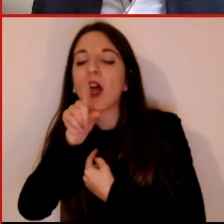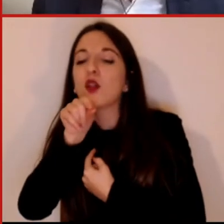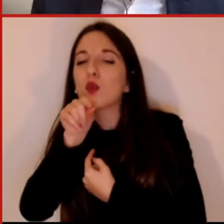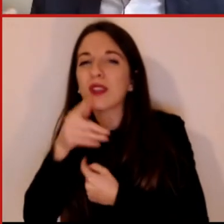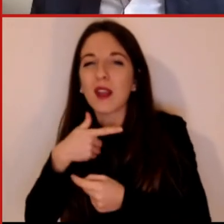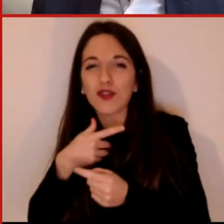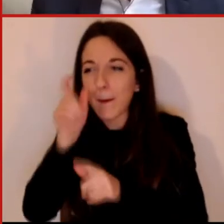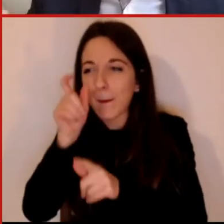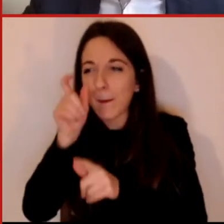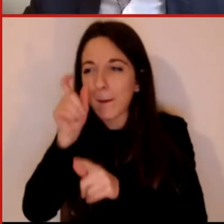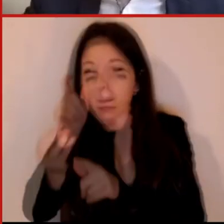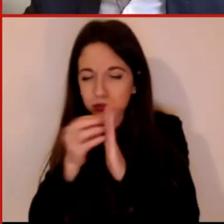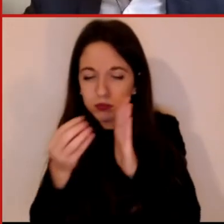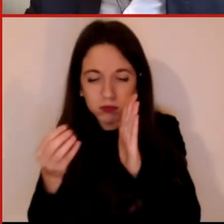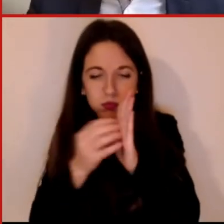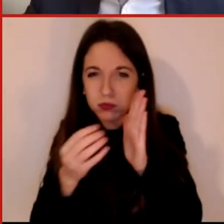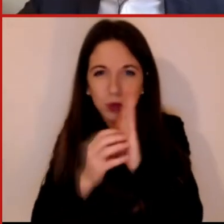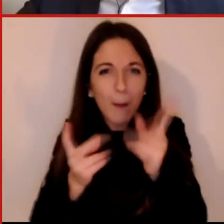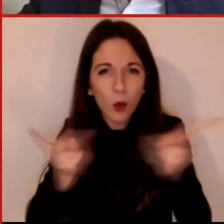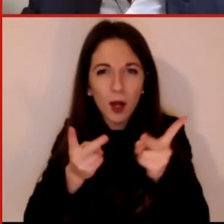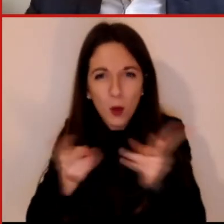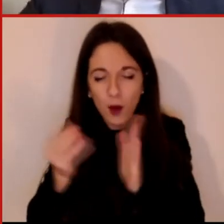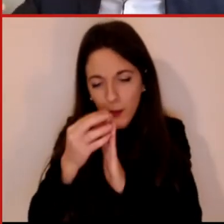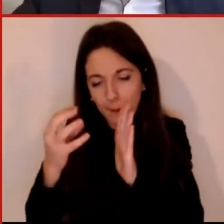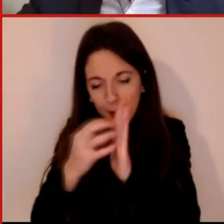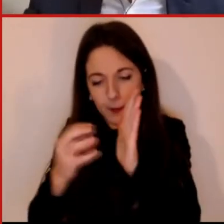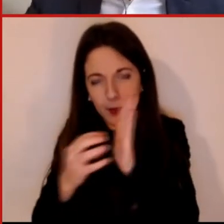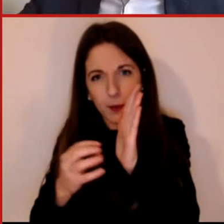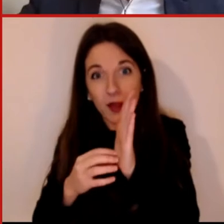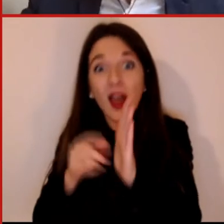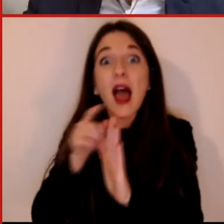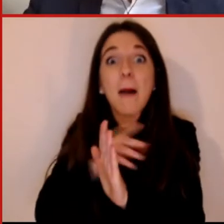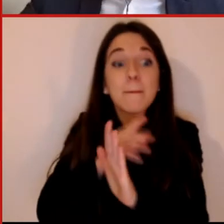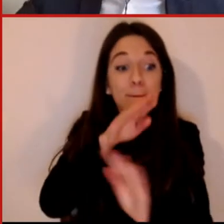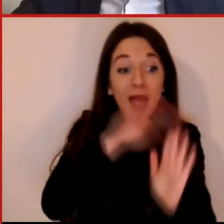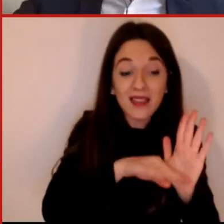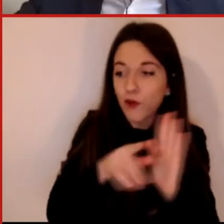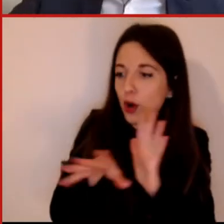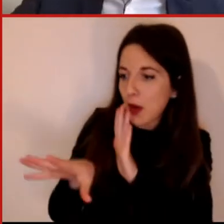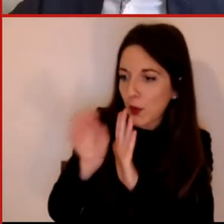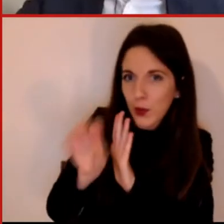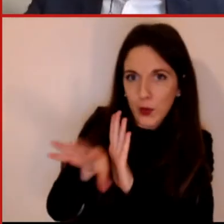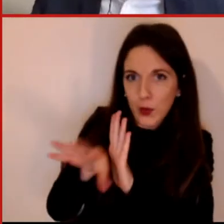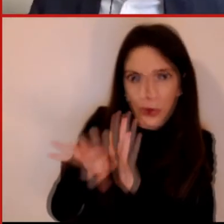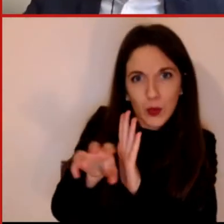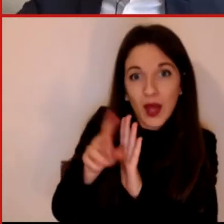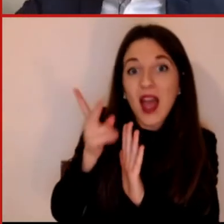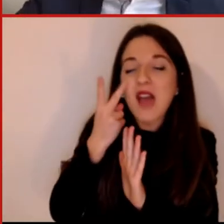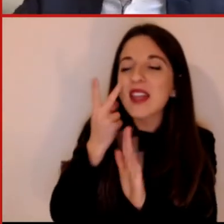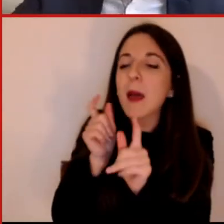analizza nella loro valenza semantica dei concetti, delle parole, cioè fa una